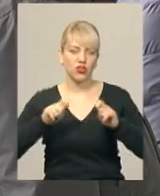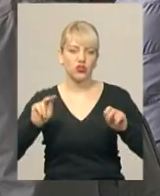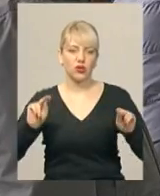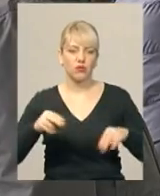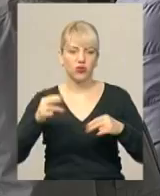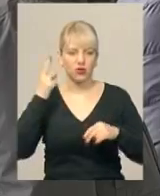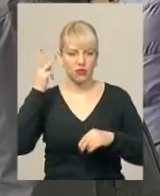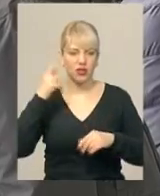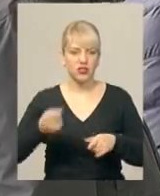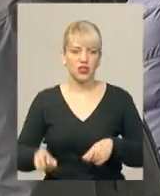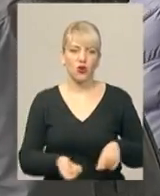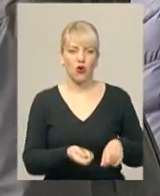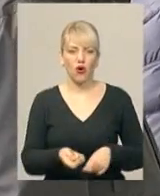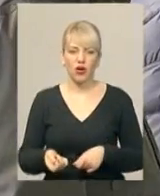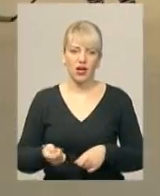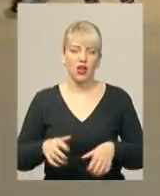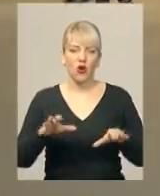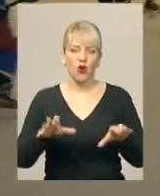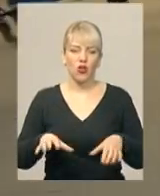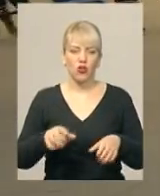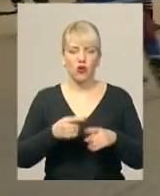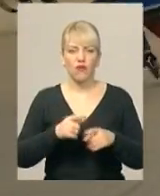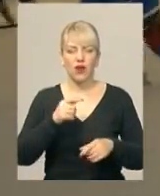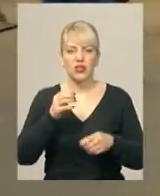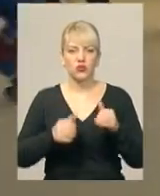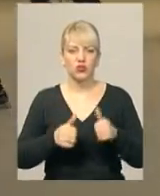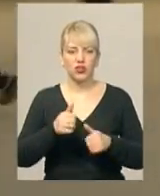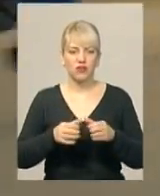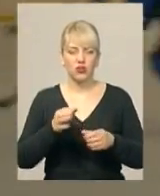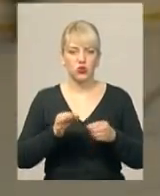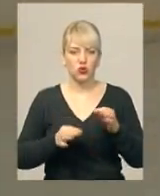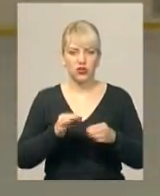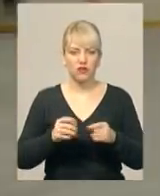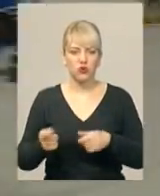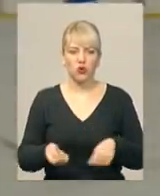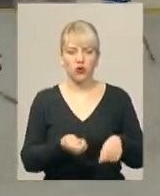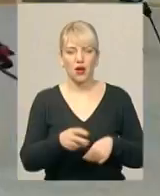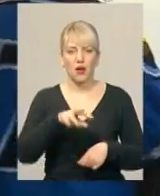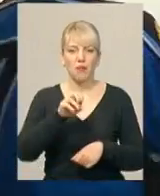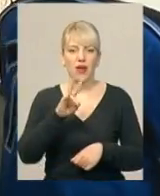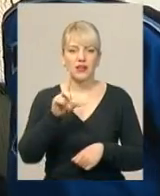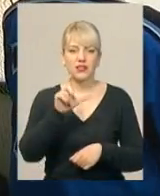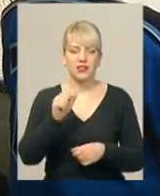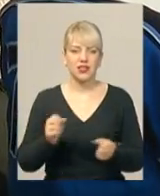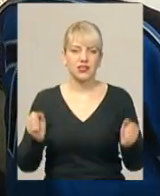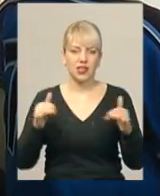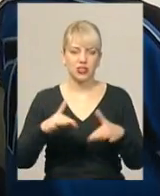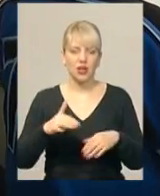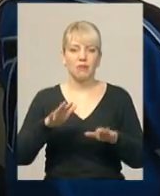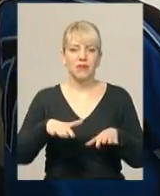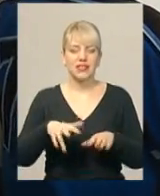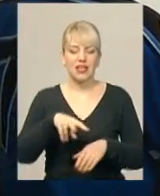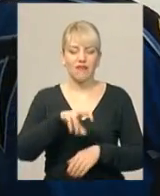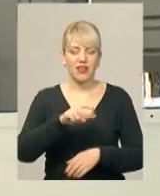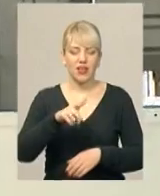Хмельницького з хокею голова суддівської колегії Сергій Манзій. У вирішальному двобої на льодовому майданчику зійшлися місцевий легіон та тернопільські